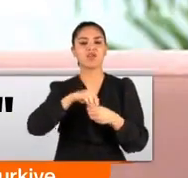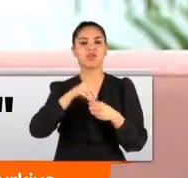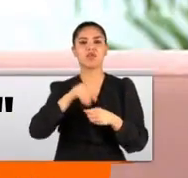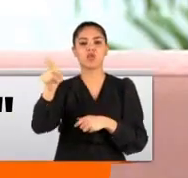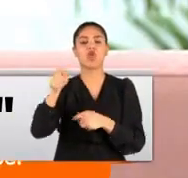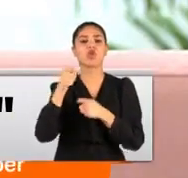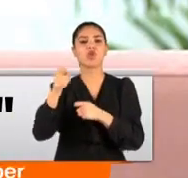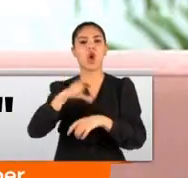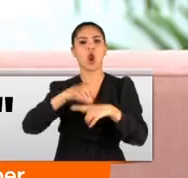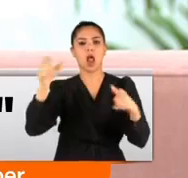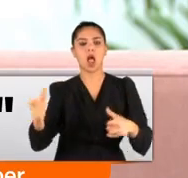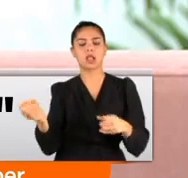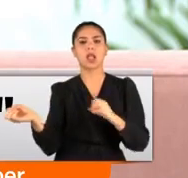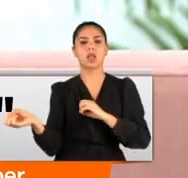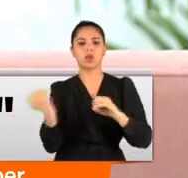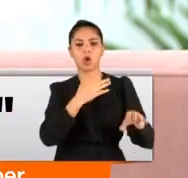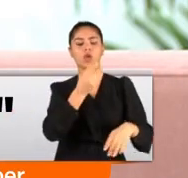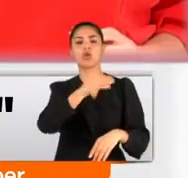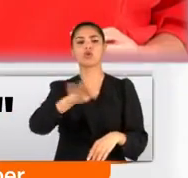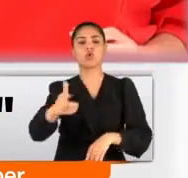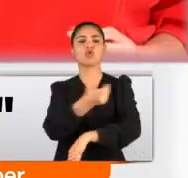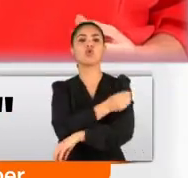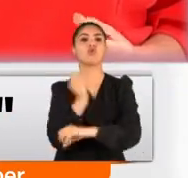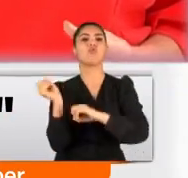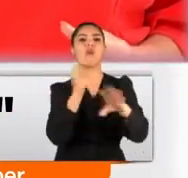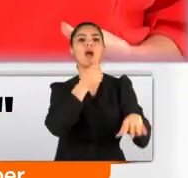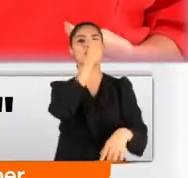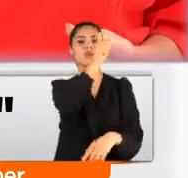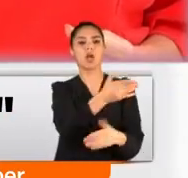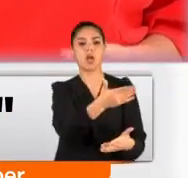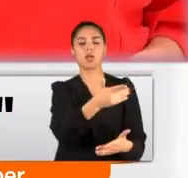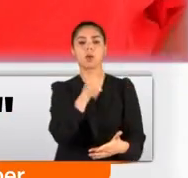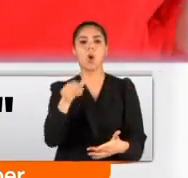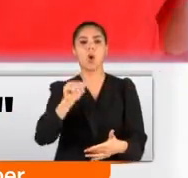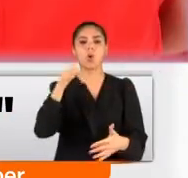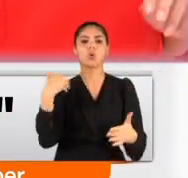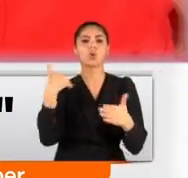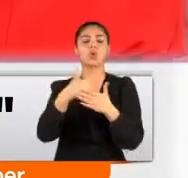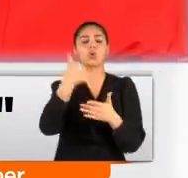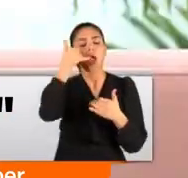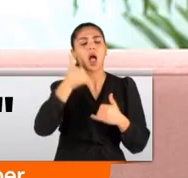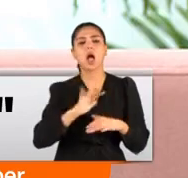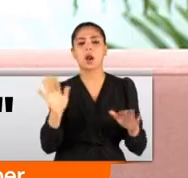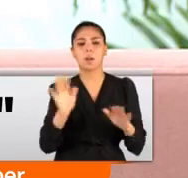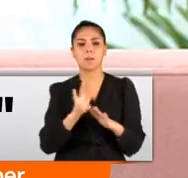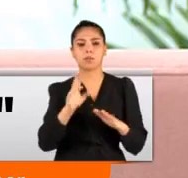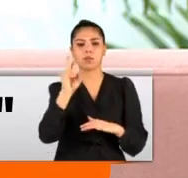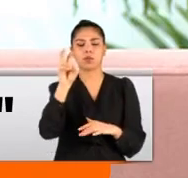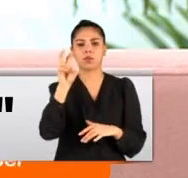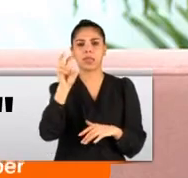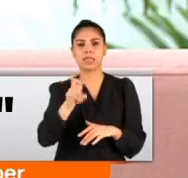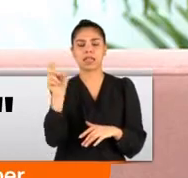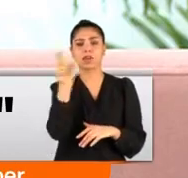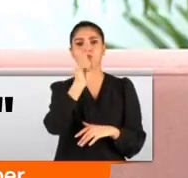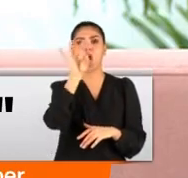elimi koluma arkadaşın arabasına kaplı olan bağlayarak hastaneye yatırdı. O günden bugüne hiçbir şekilde ne arıyor ne soruyor. 8. ayın 15